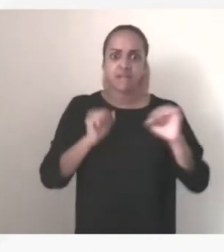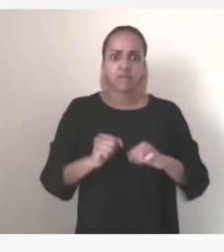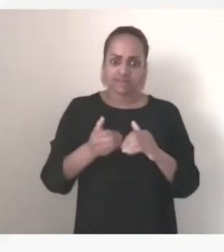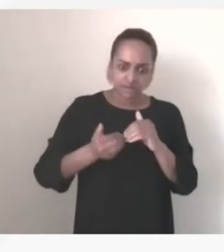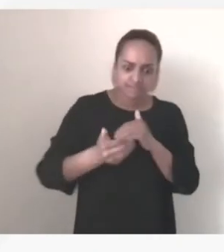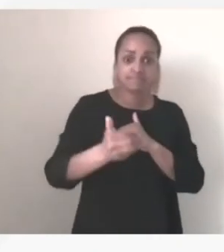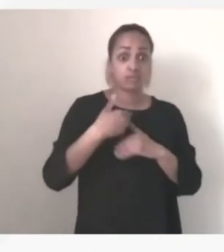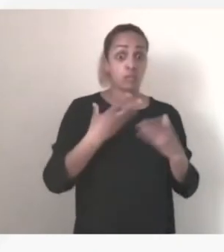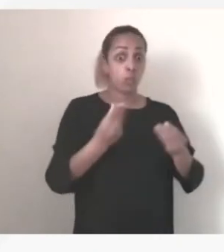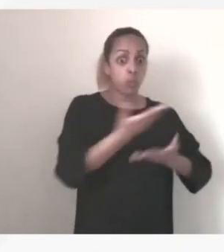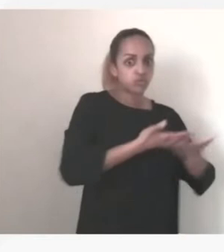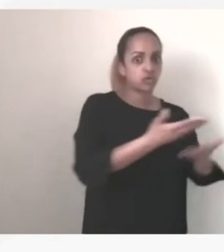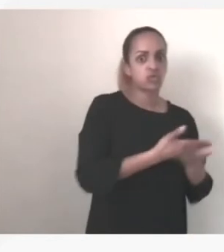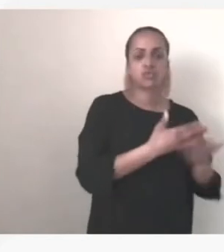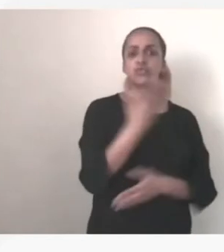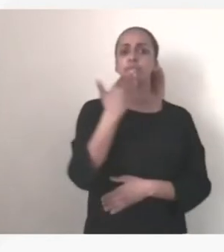Je vous remercie.